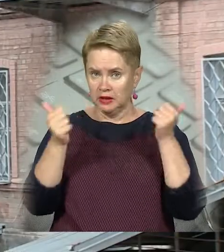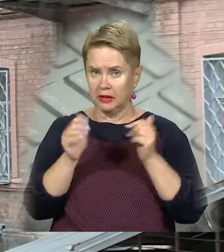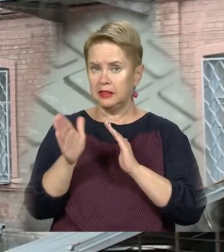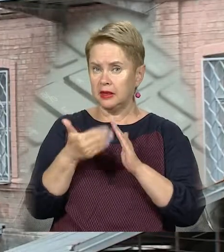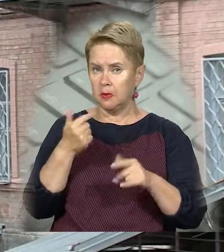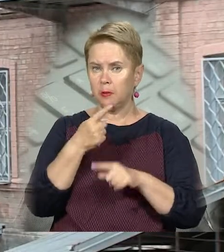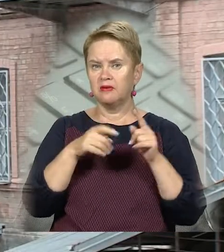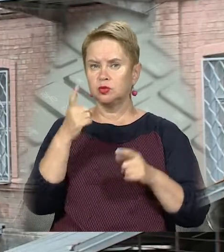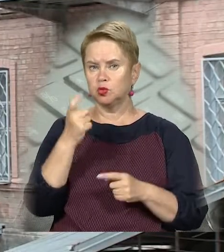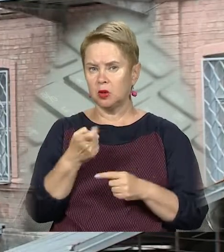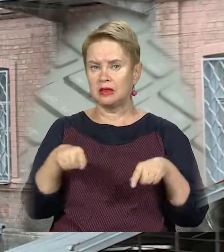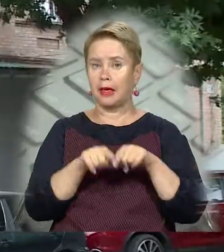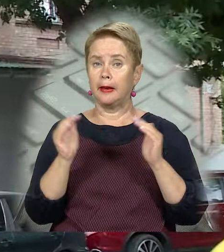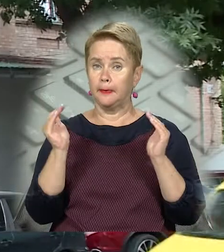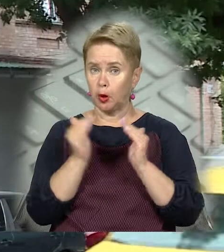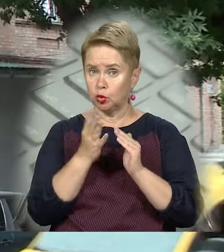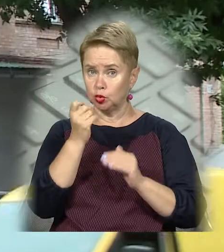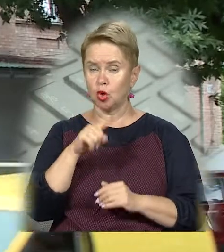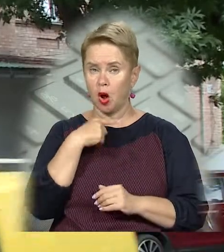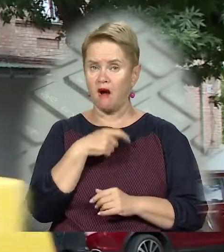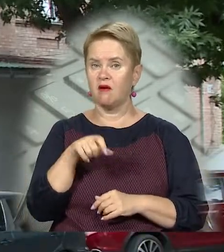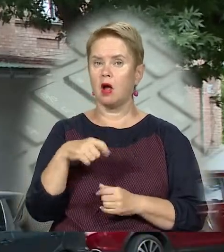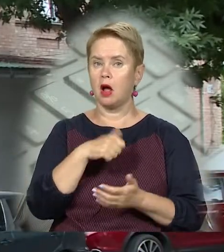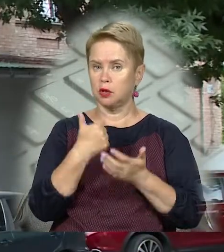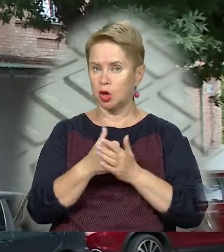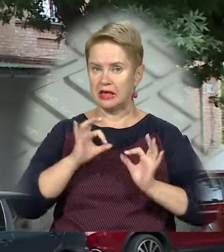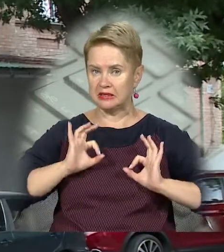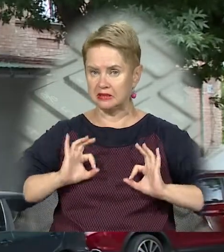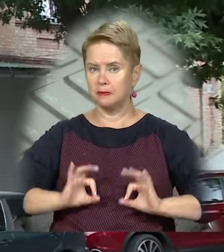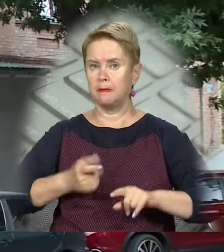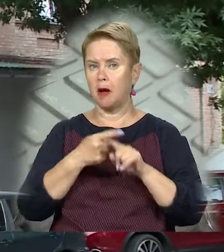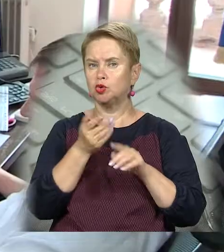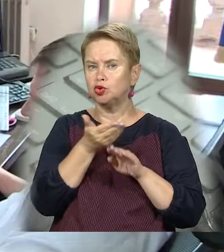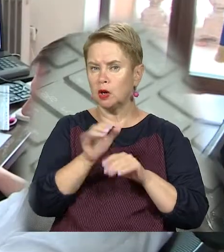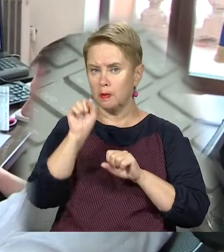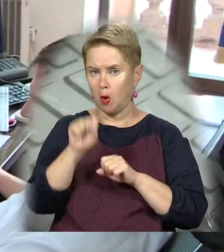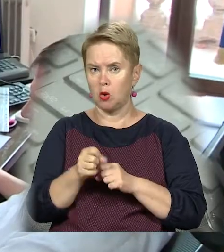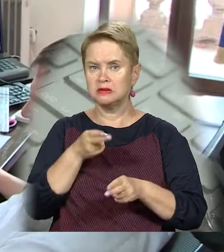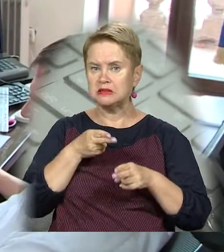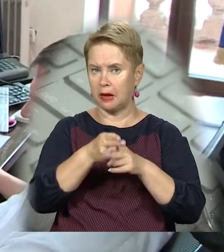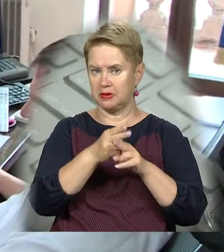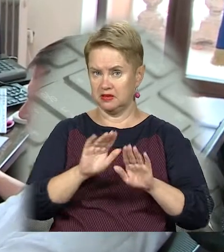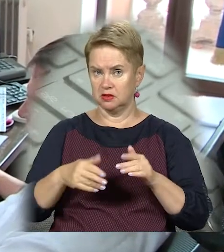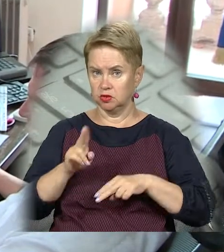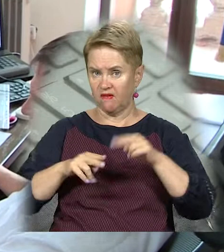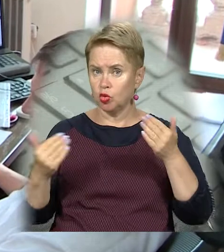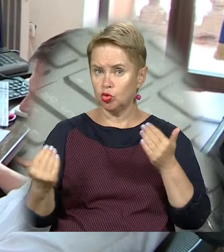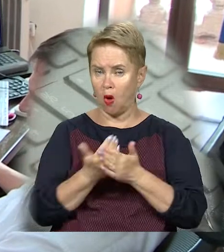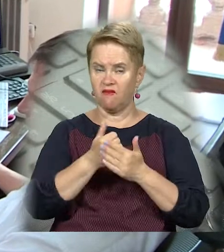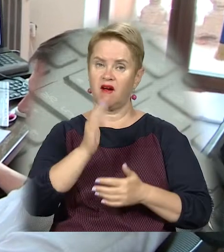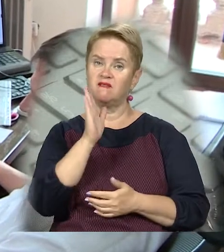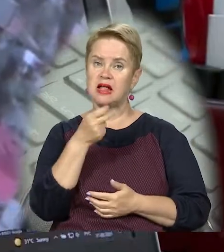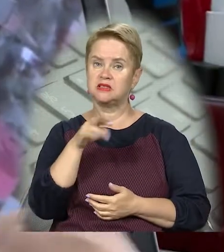демонтували зо пів сотні таких прибудов. А ще, каже очільник інспекції, змогли хоча б частково запобігти зведенню нових.